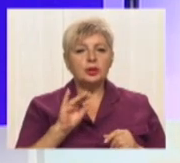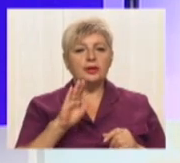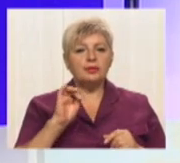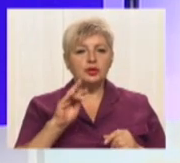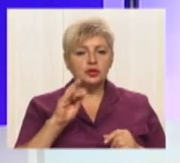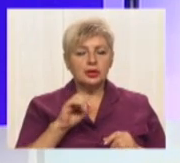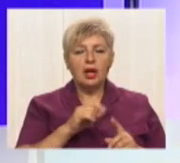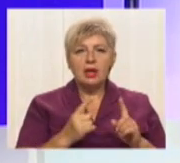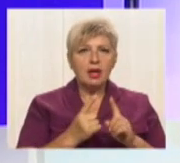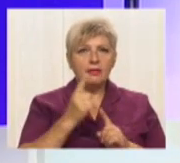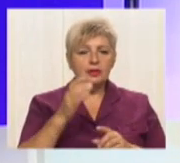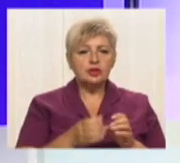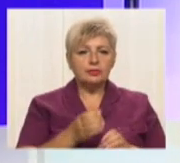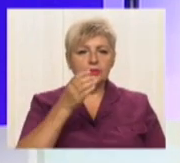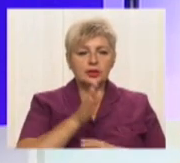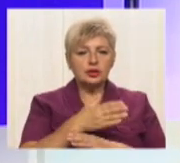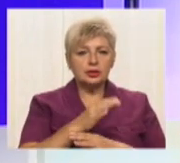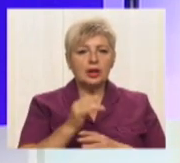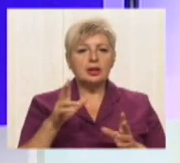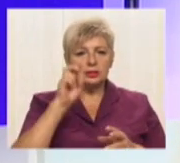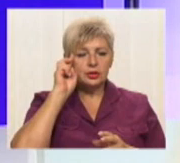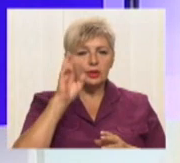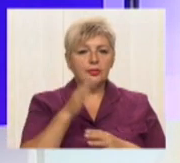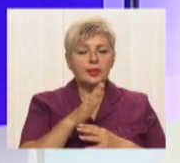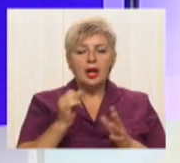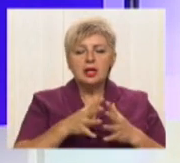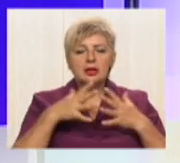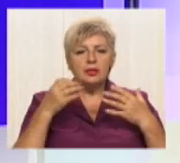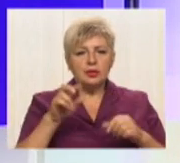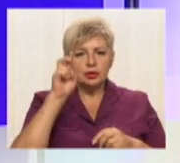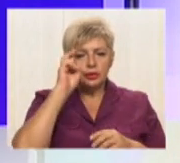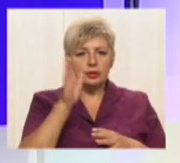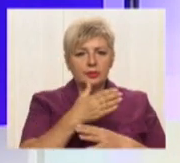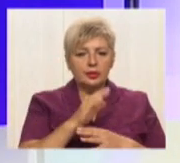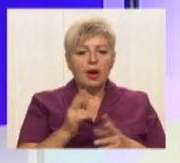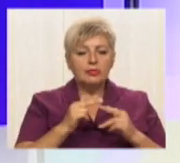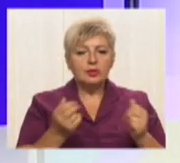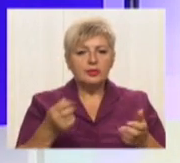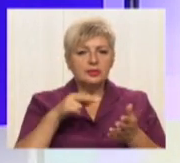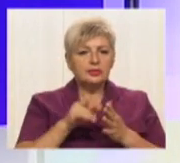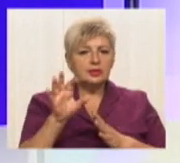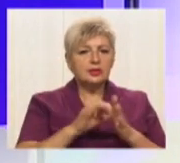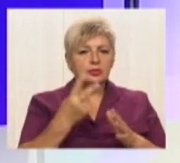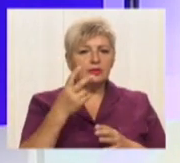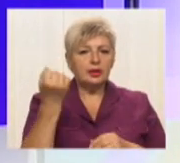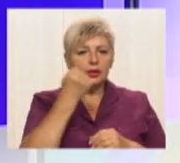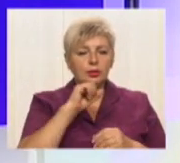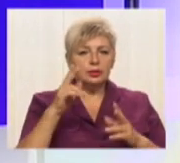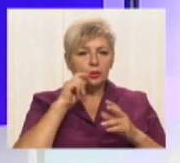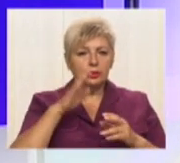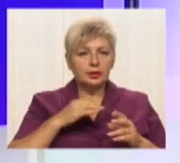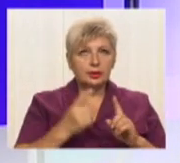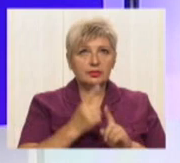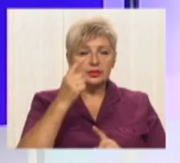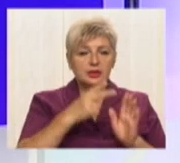Найвищий флагшток з державним прапором та найбільший державний прапор. У Дніпрі встановили одразу два рекорди України. Висота флагштоку –